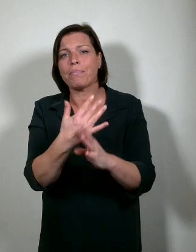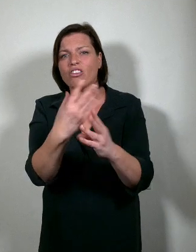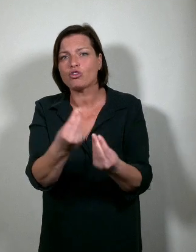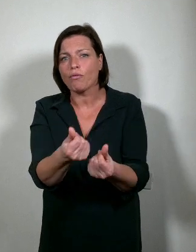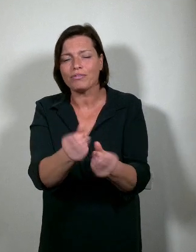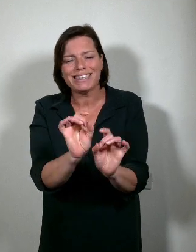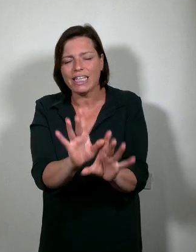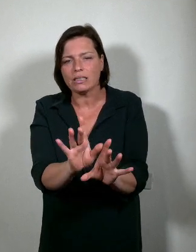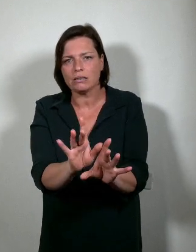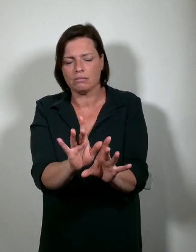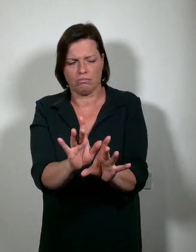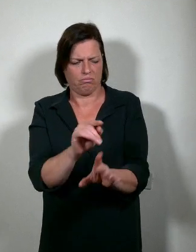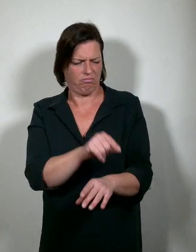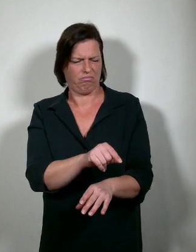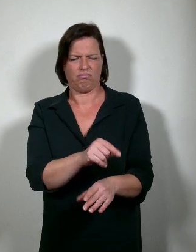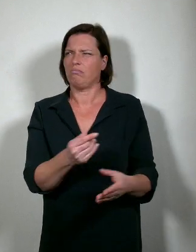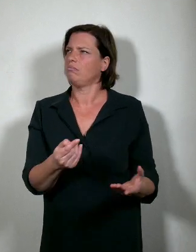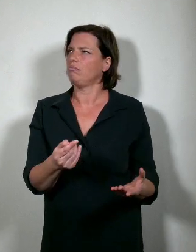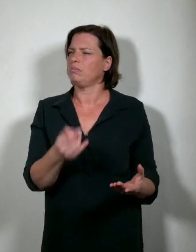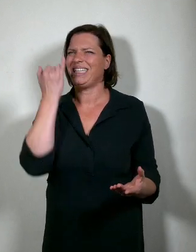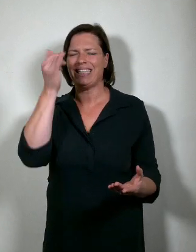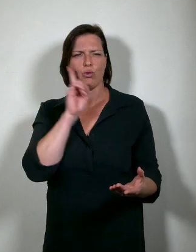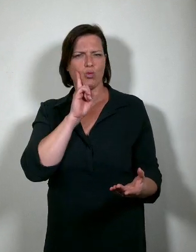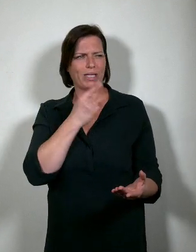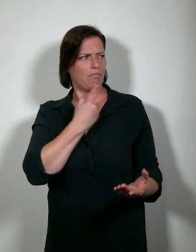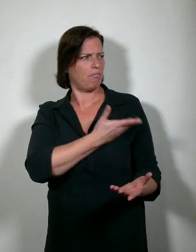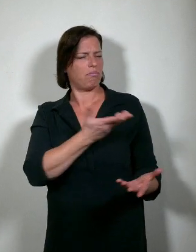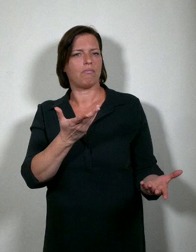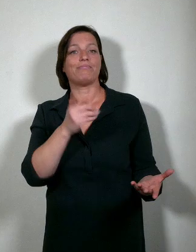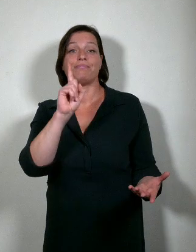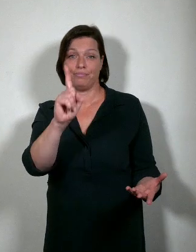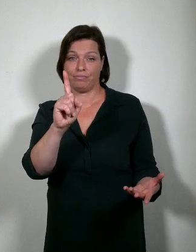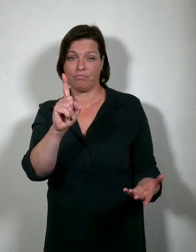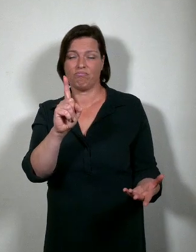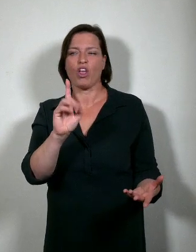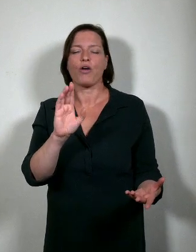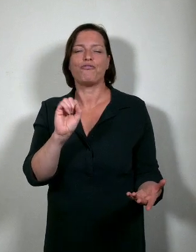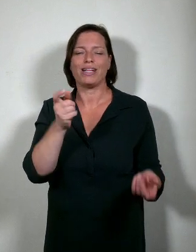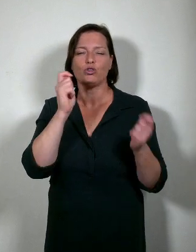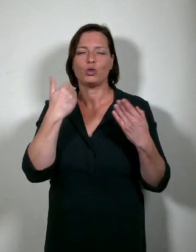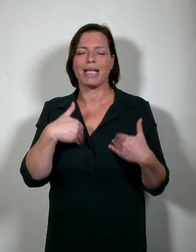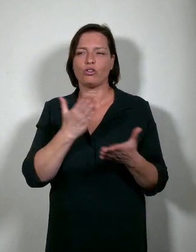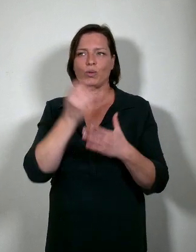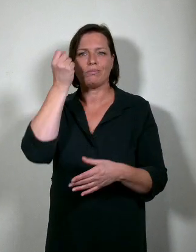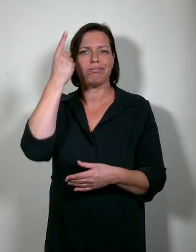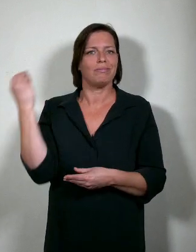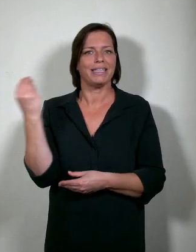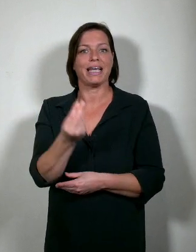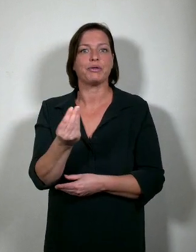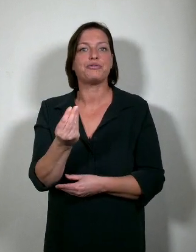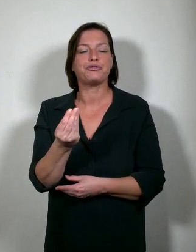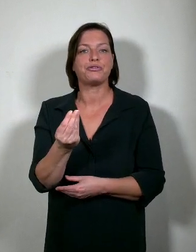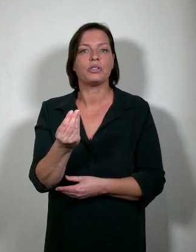kwam dat idee toen eigenlijk? Wel, dat idee kwam in zeer grote mate van studenten. Van studenten